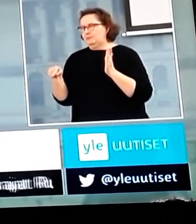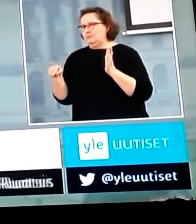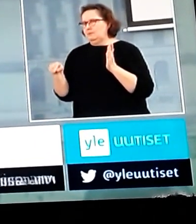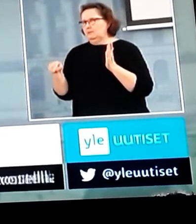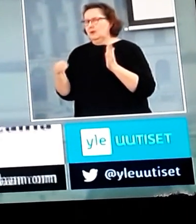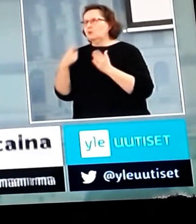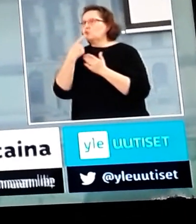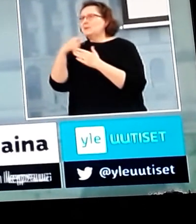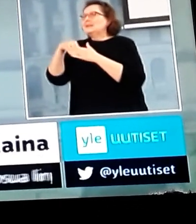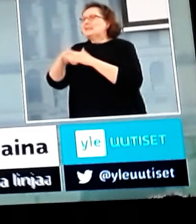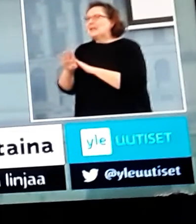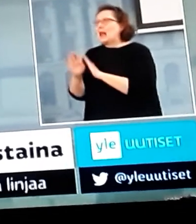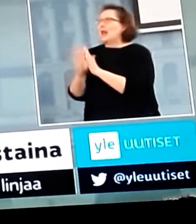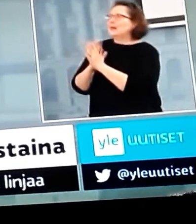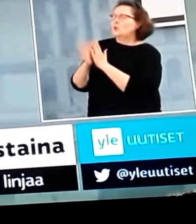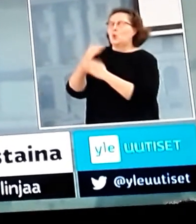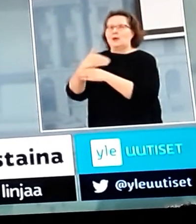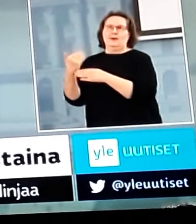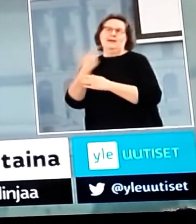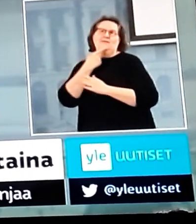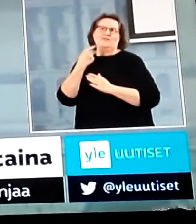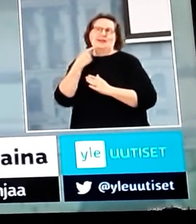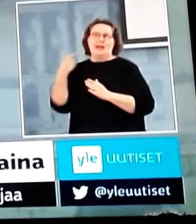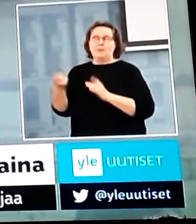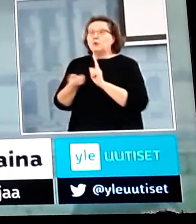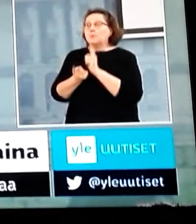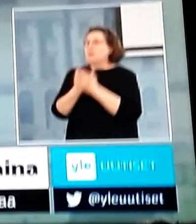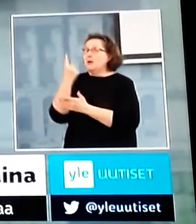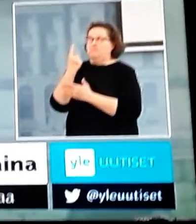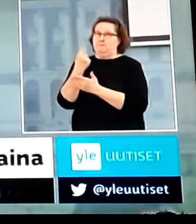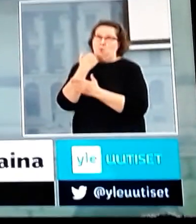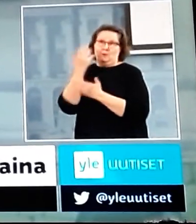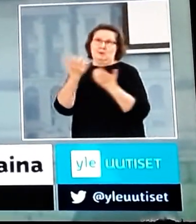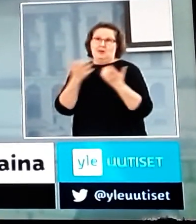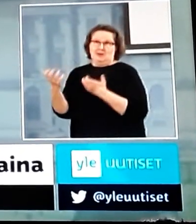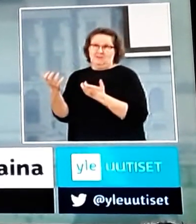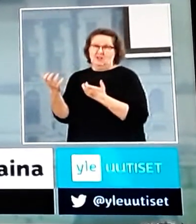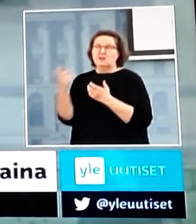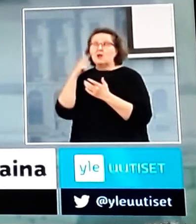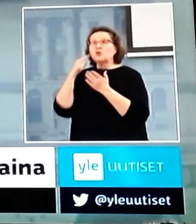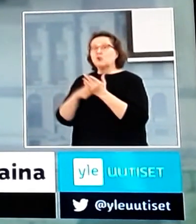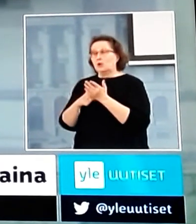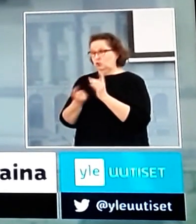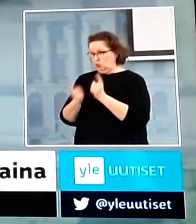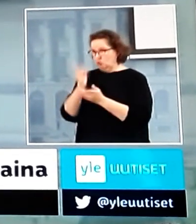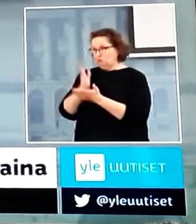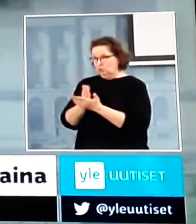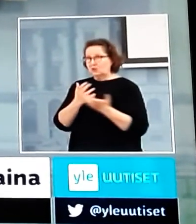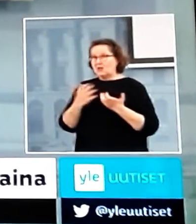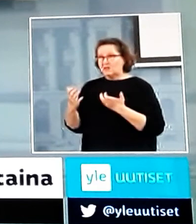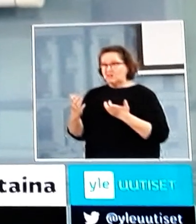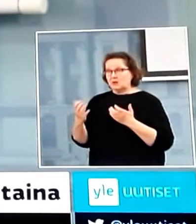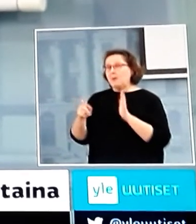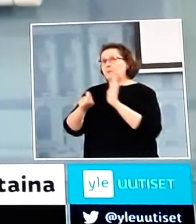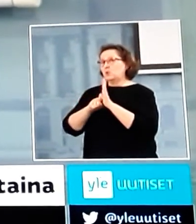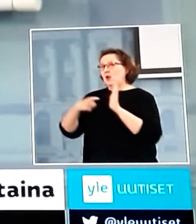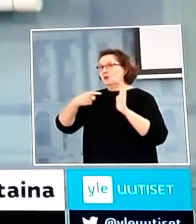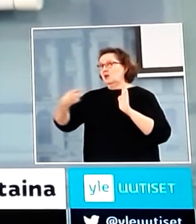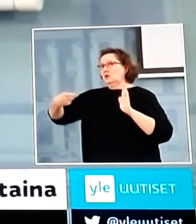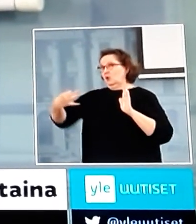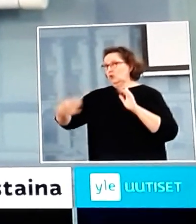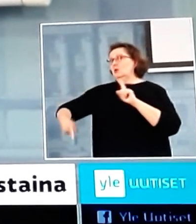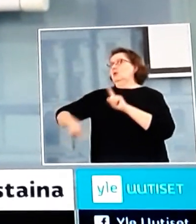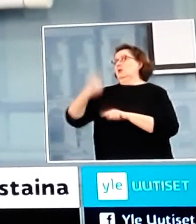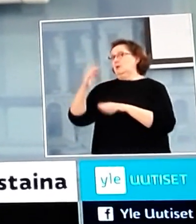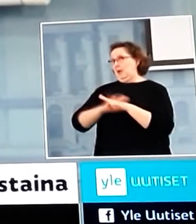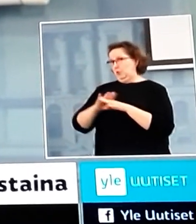ei ole ollut tarvetta, mutta on mahdollista, että sekin tarve tulee. Ja sitten tämä 118 pykälä otetaan käyttöön ja